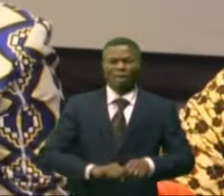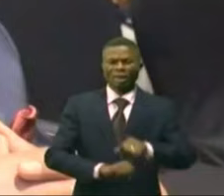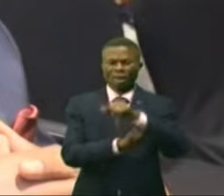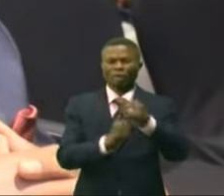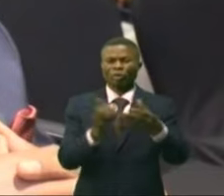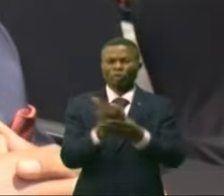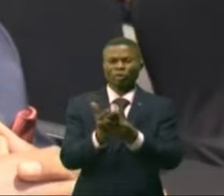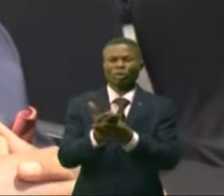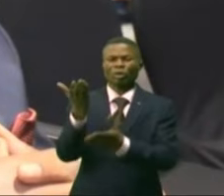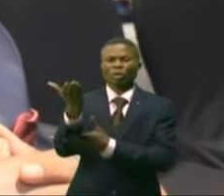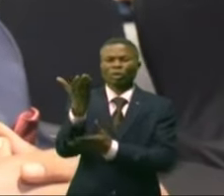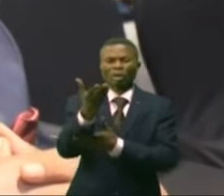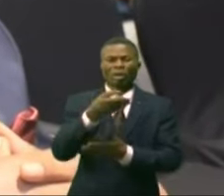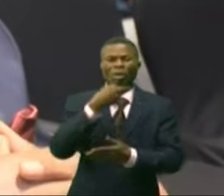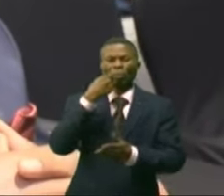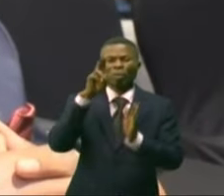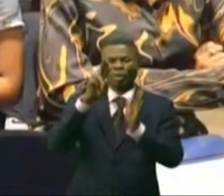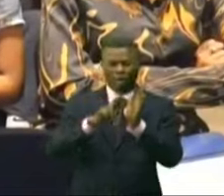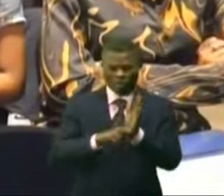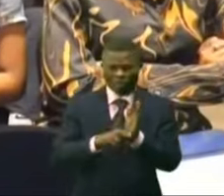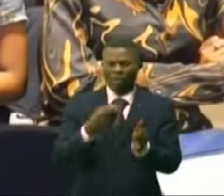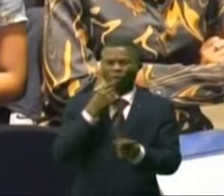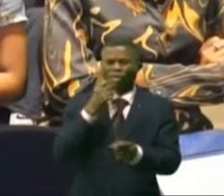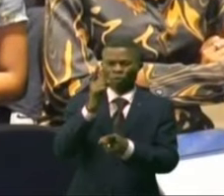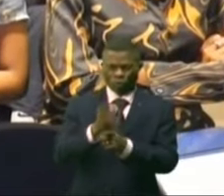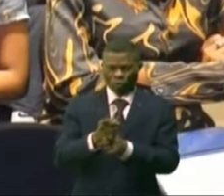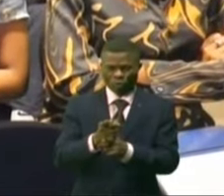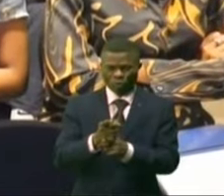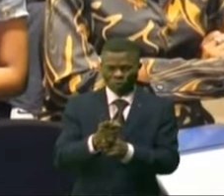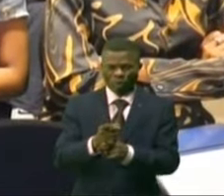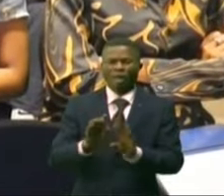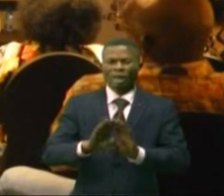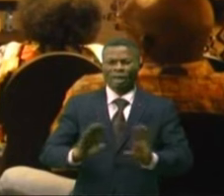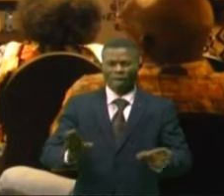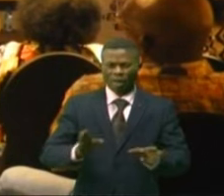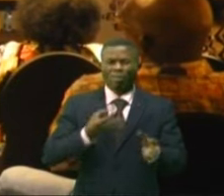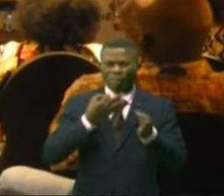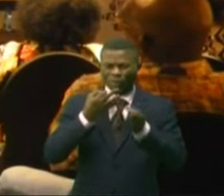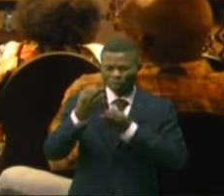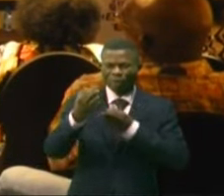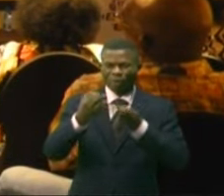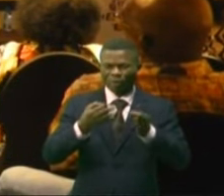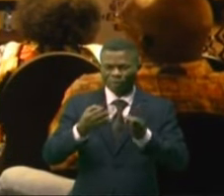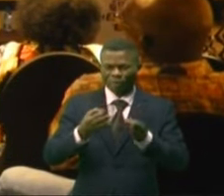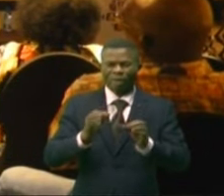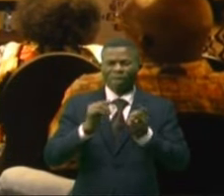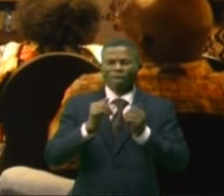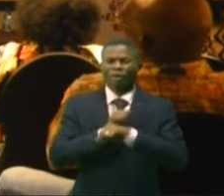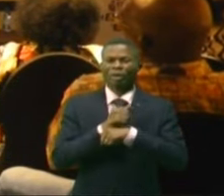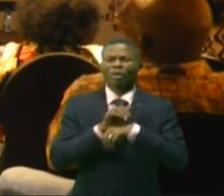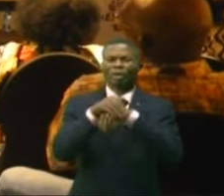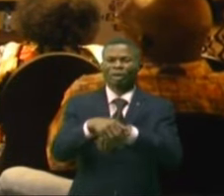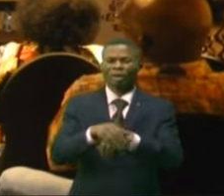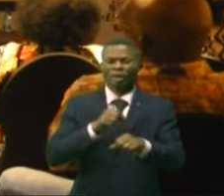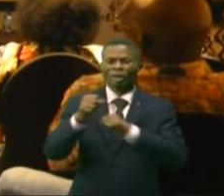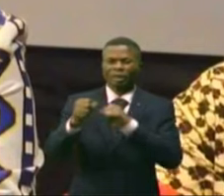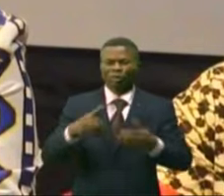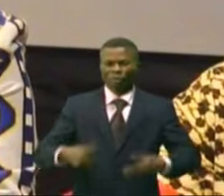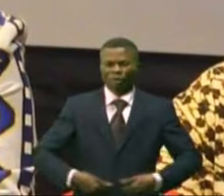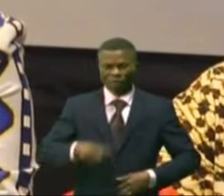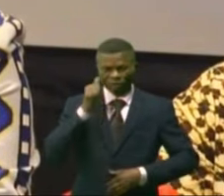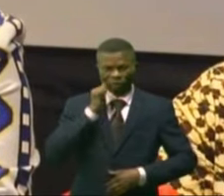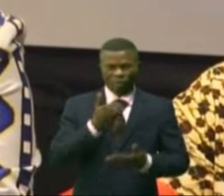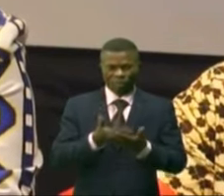plaidoyer au Parlement. Une histoire exaltante qui mérite d'être racontée pour créer l'engagement dans le combat des jeunes filles.